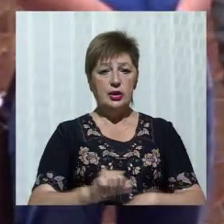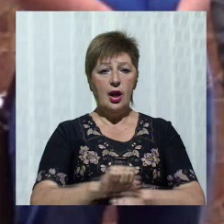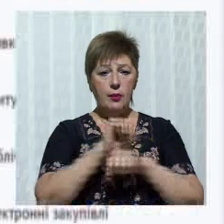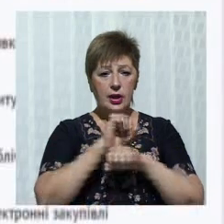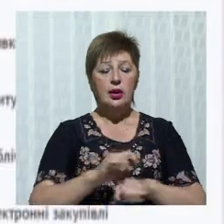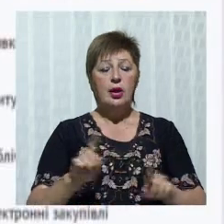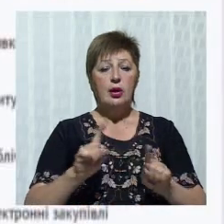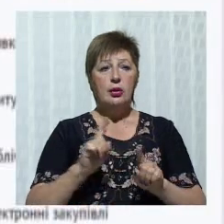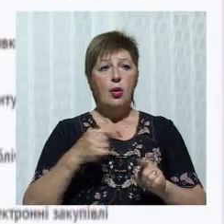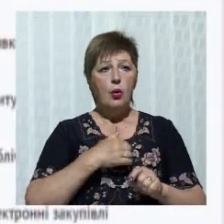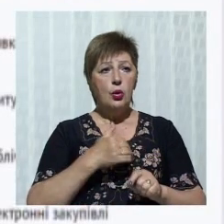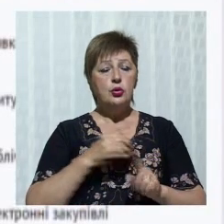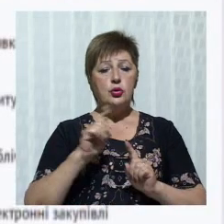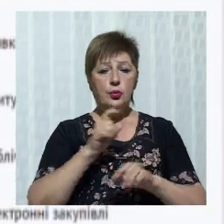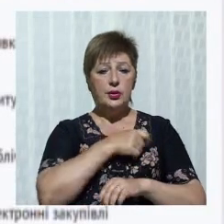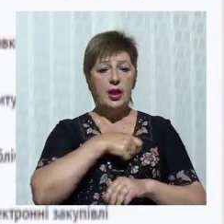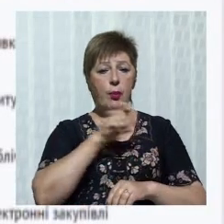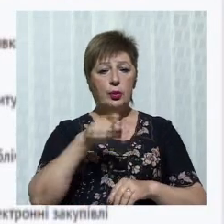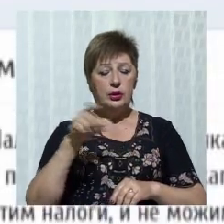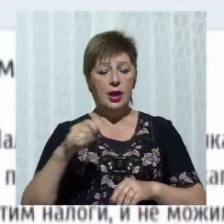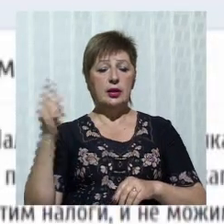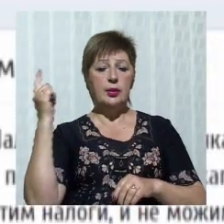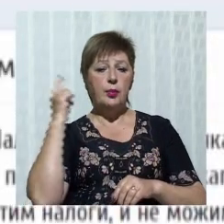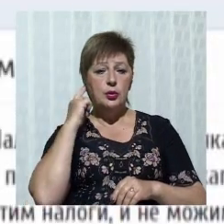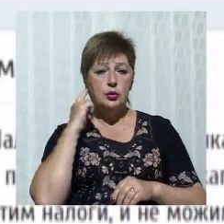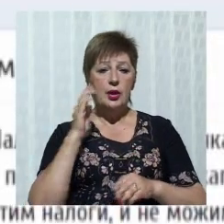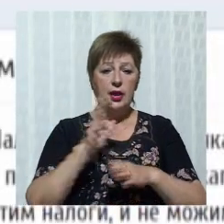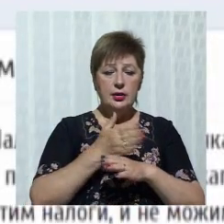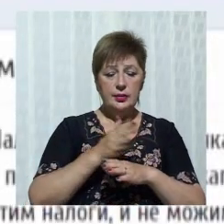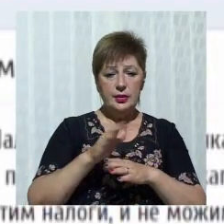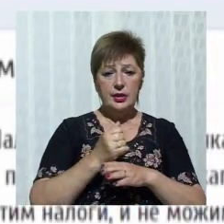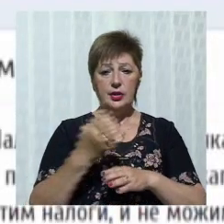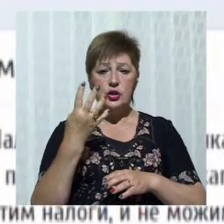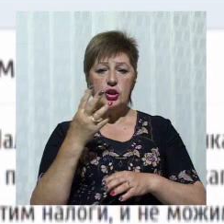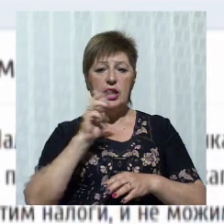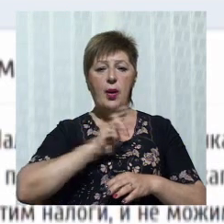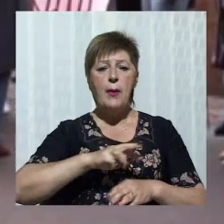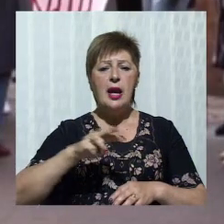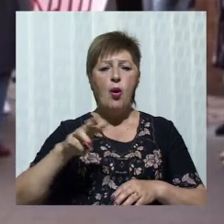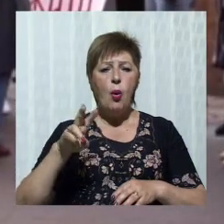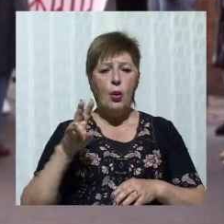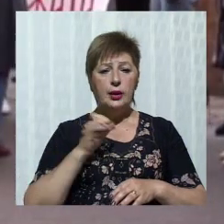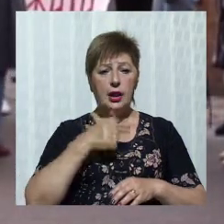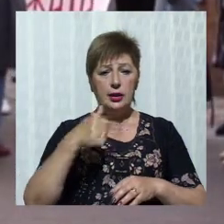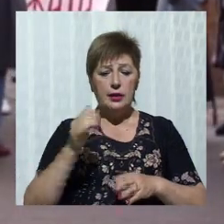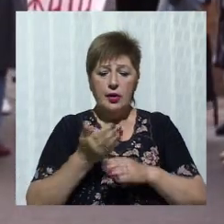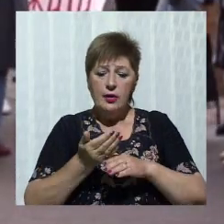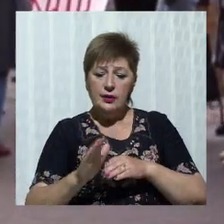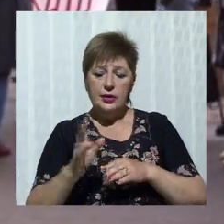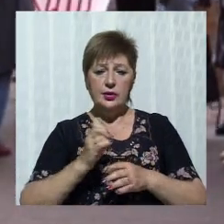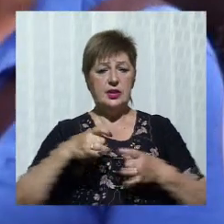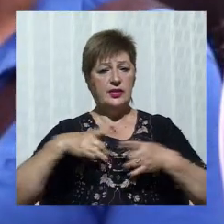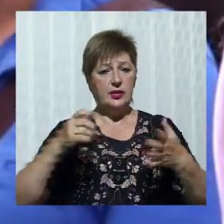депутати їх почули. І перерозподілили 4 мільйони гривень, виділених на святкування Дня міста, на лікування дітей із важкими